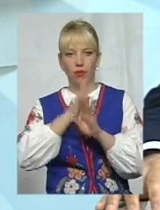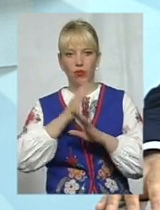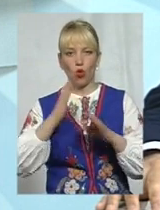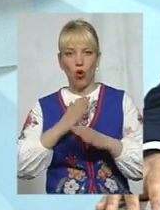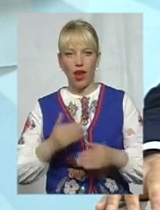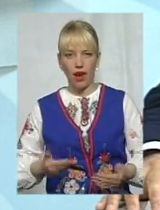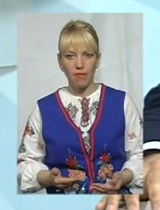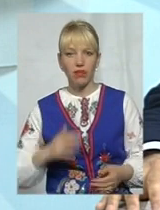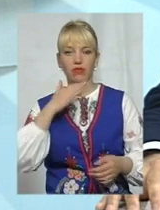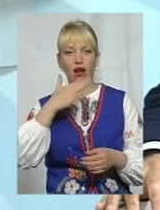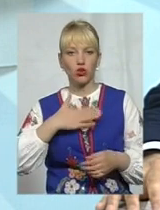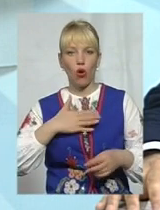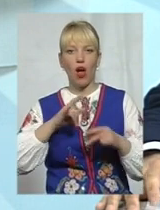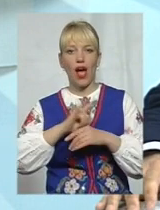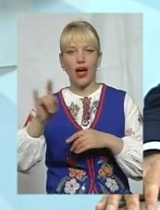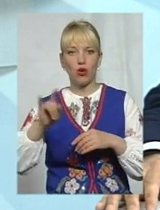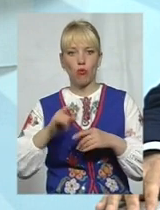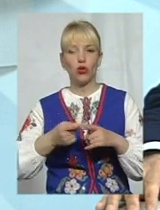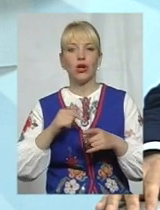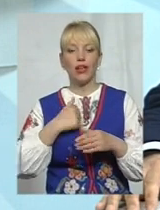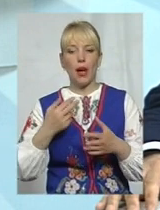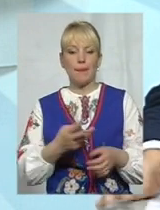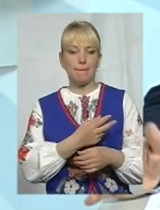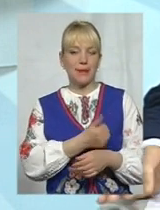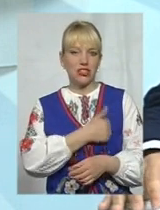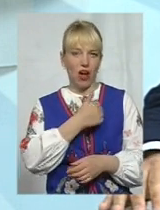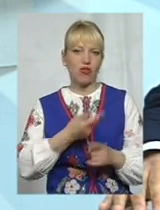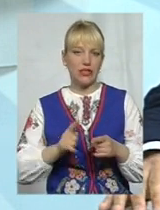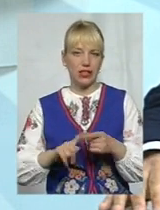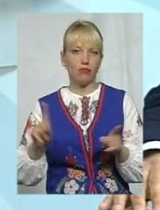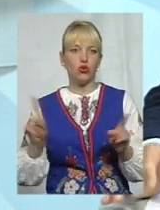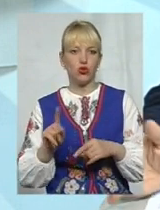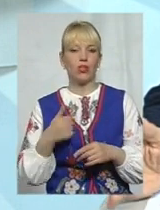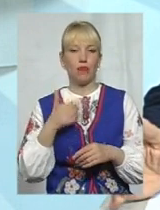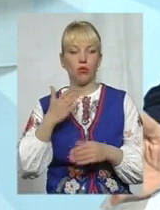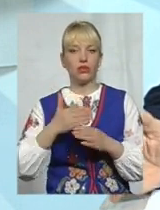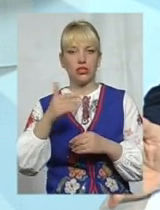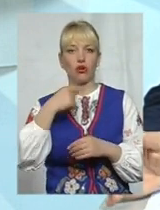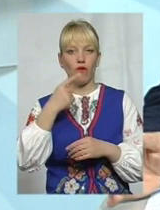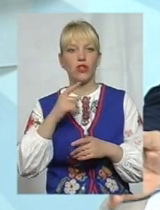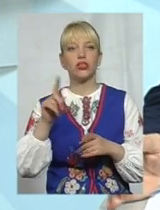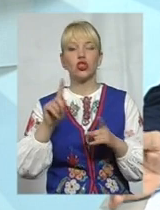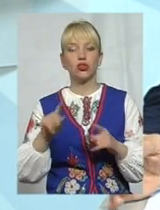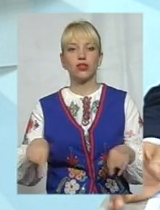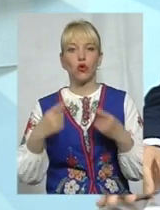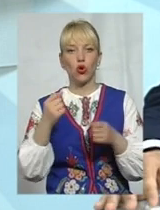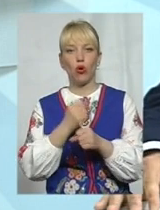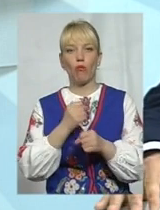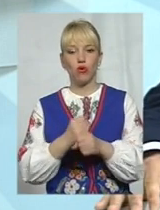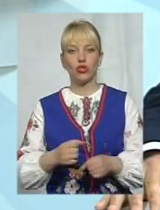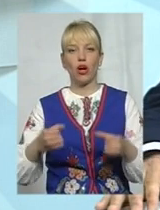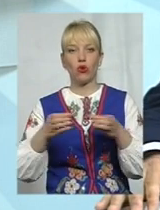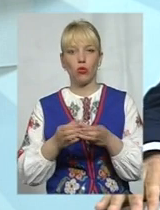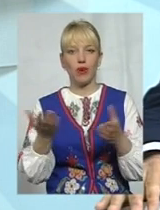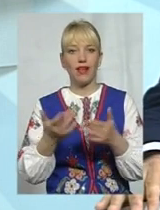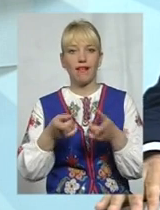аеропорту. І я пишаюся тим, що зараз, я пізніше про це буду говорити, але створилася відповідна робоча група, яка